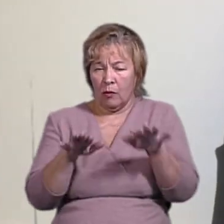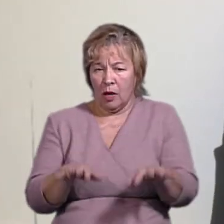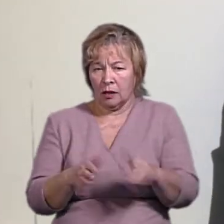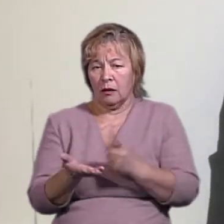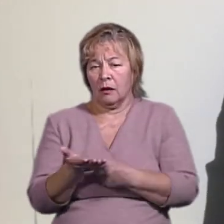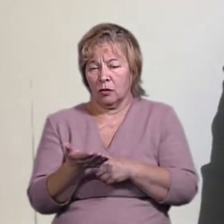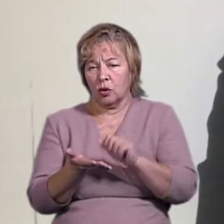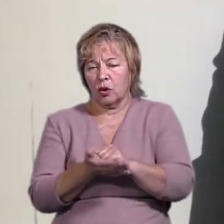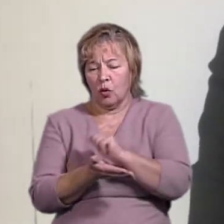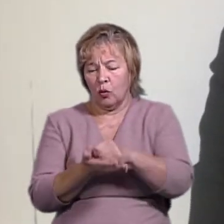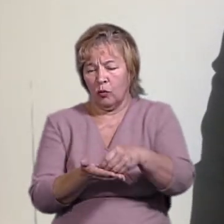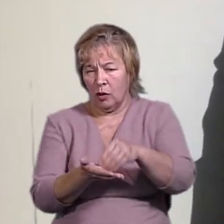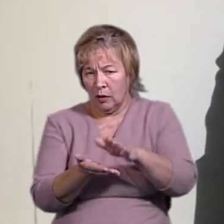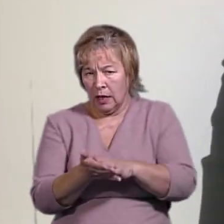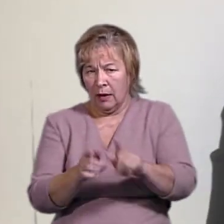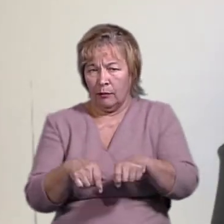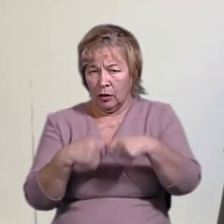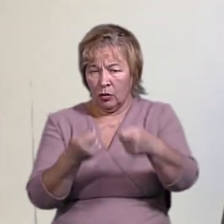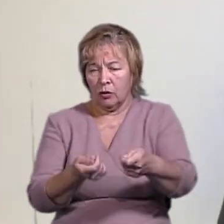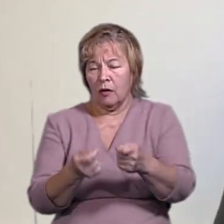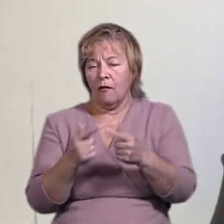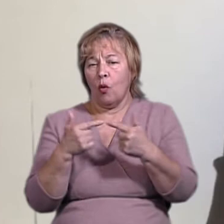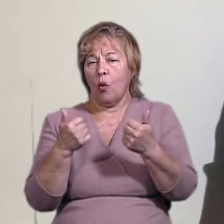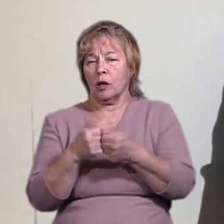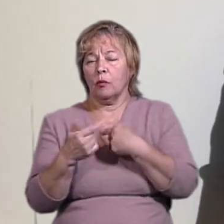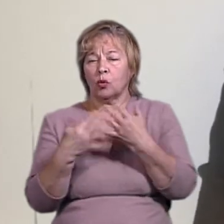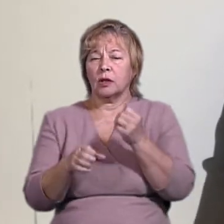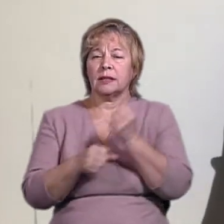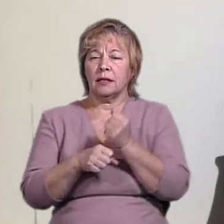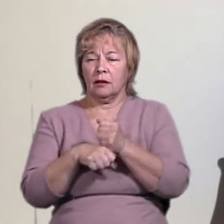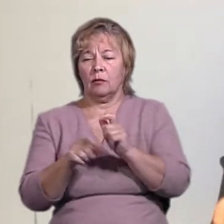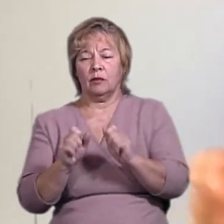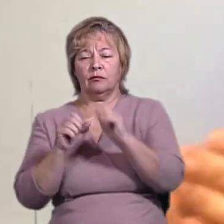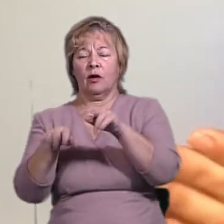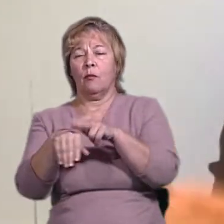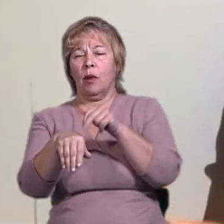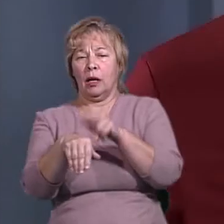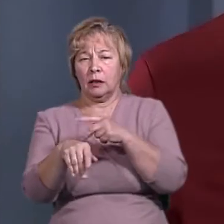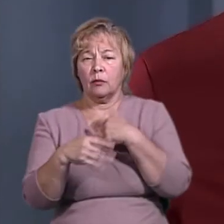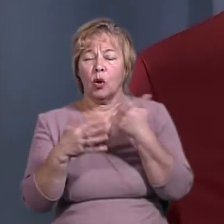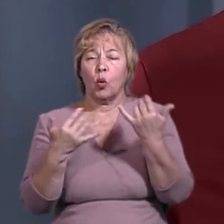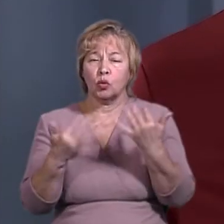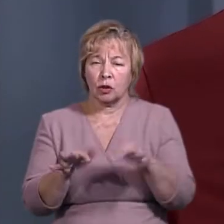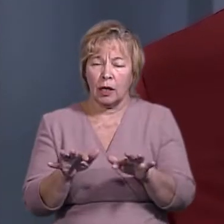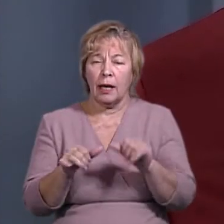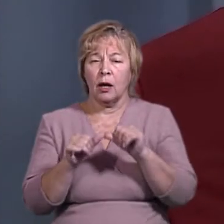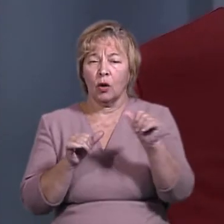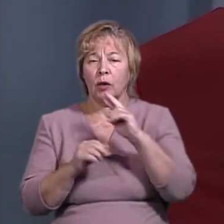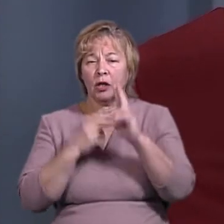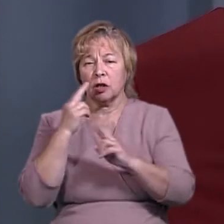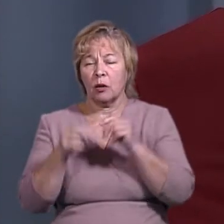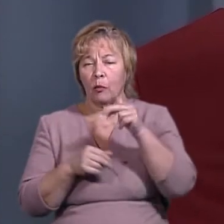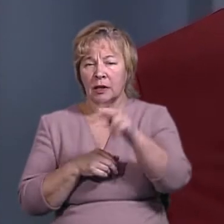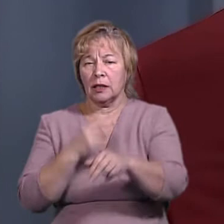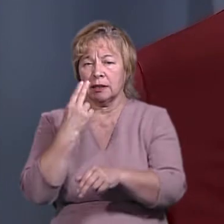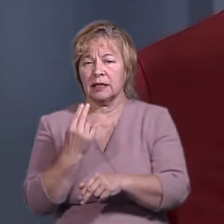докази задокументувати і передати відповідні органи. Ми це вже зробили в поліцію, ми це вже зробили окремі скарги, пішли на